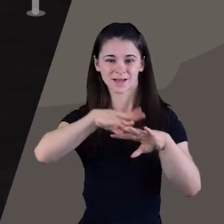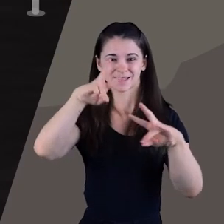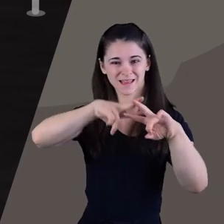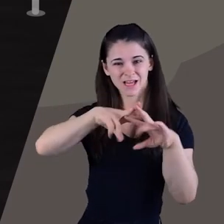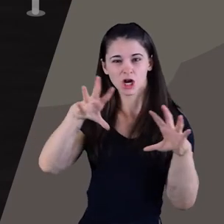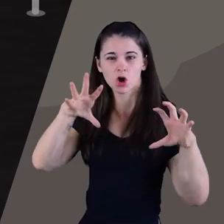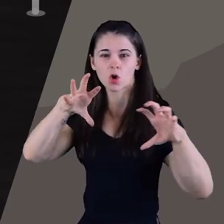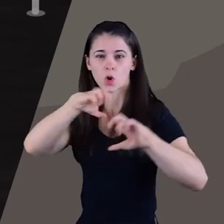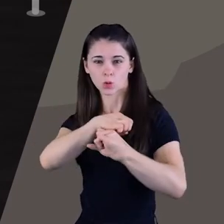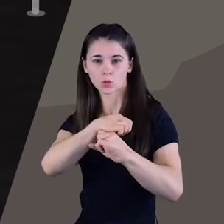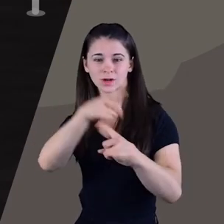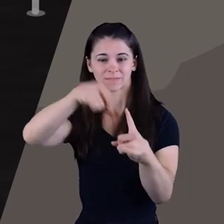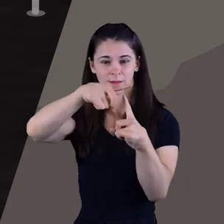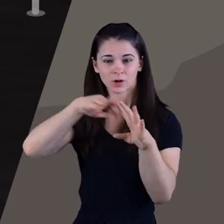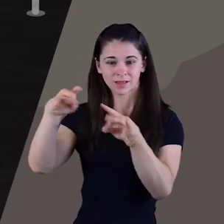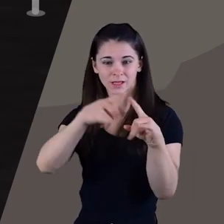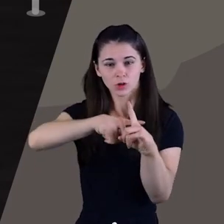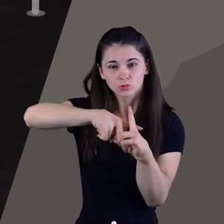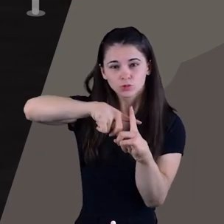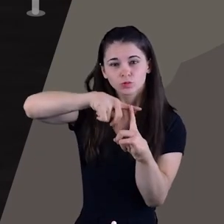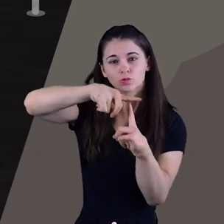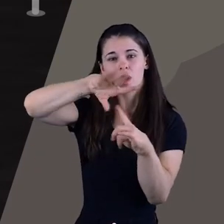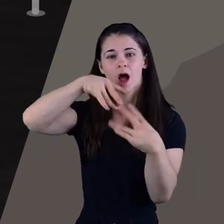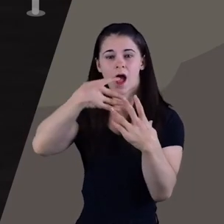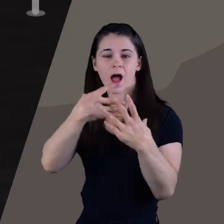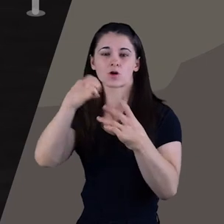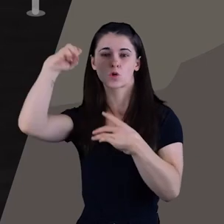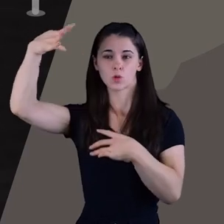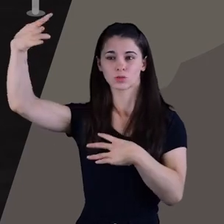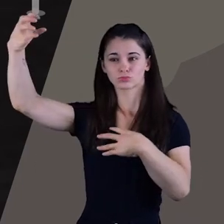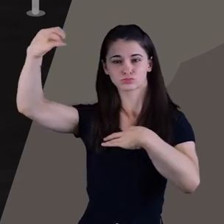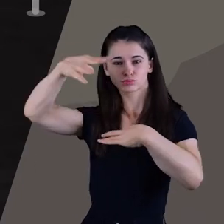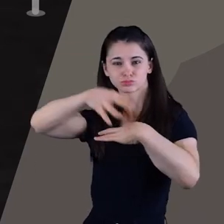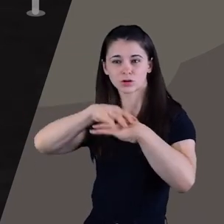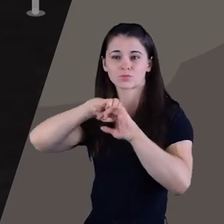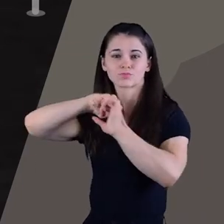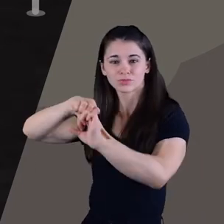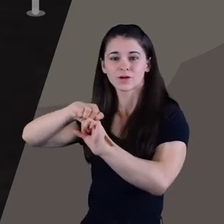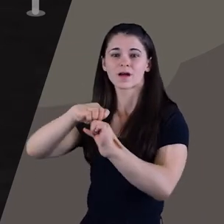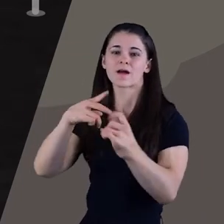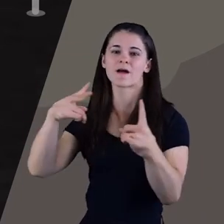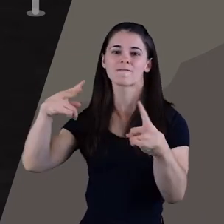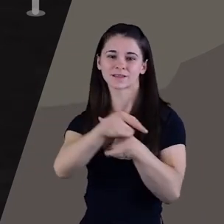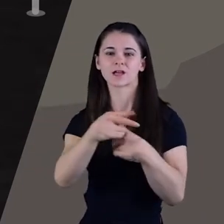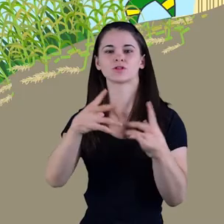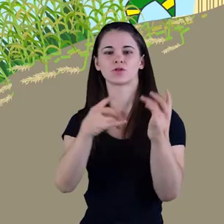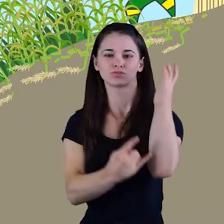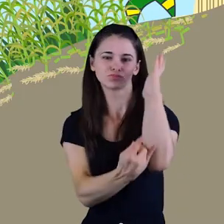que incrementen la temperatura i impedixen l'arribada de la llum solar al sol, evitant que rebrote la canya.